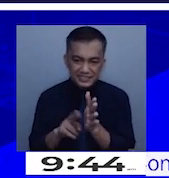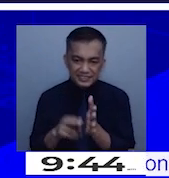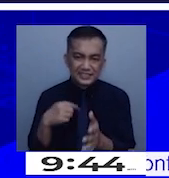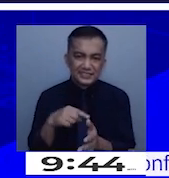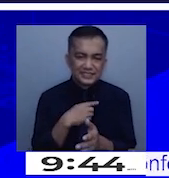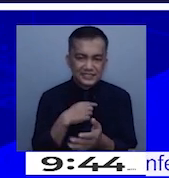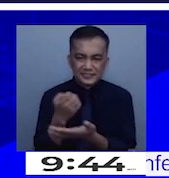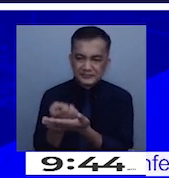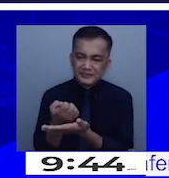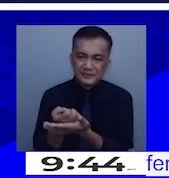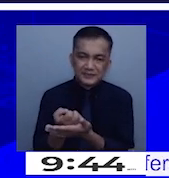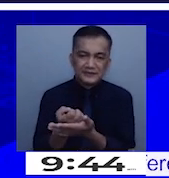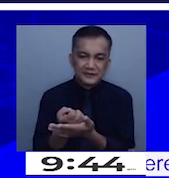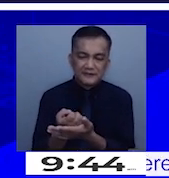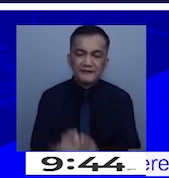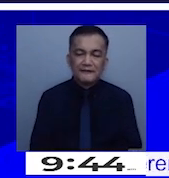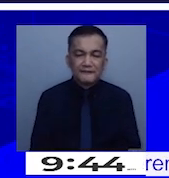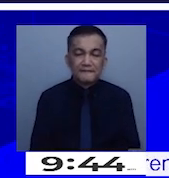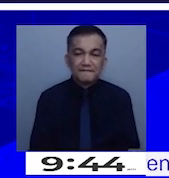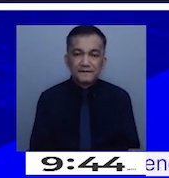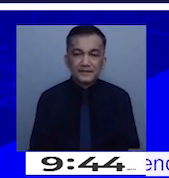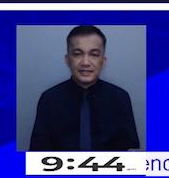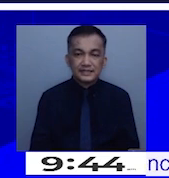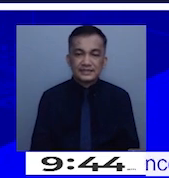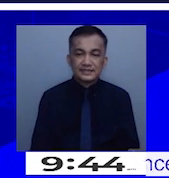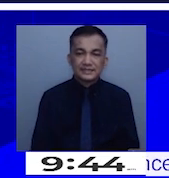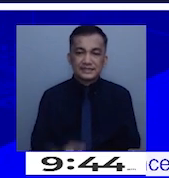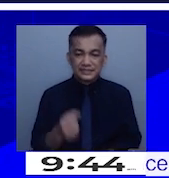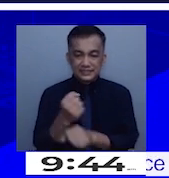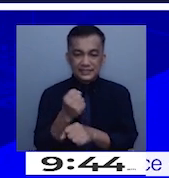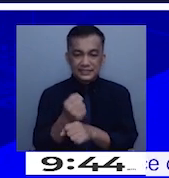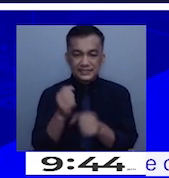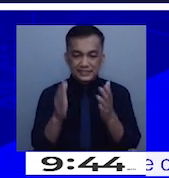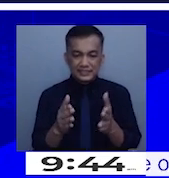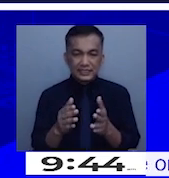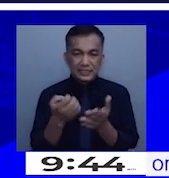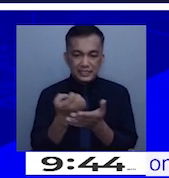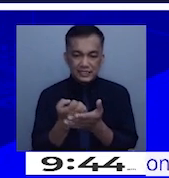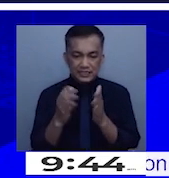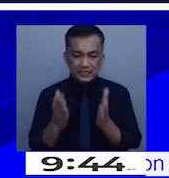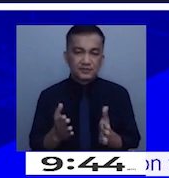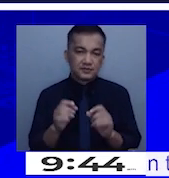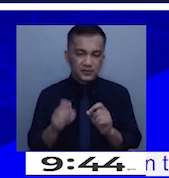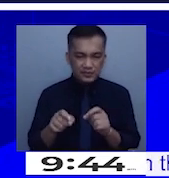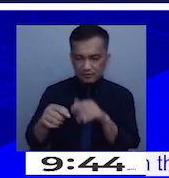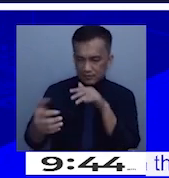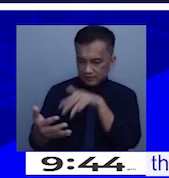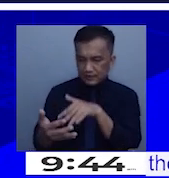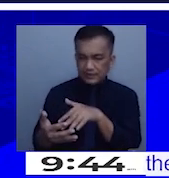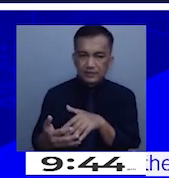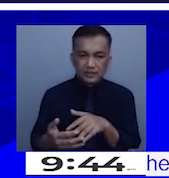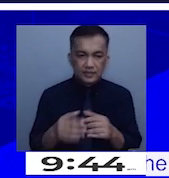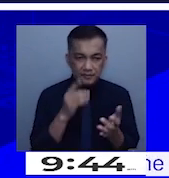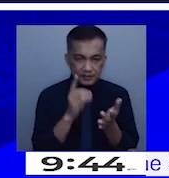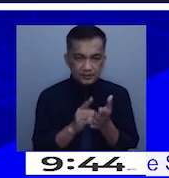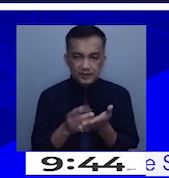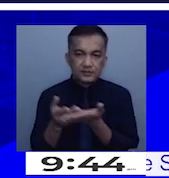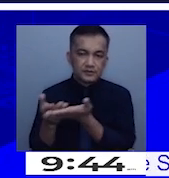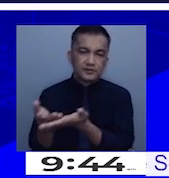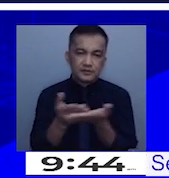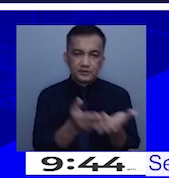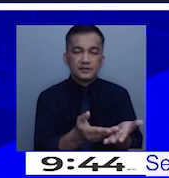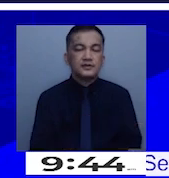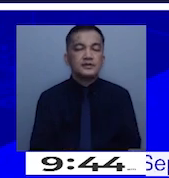mga economic statisticians tayo or mga economists na pwedeng mag-aral dito. May mga datos naman kami dun sa ating mga